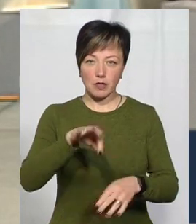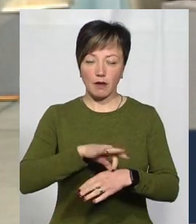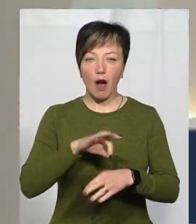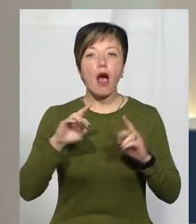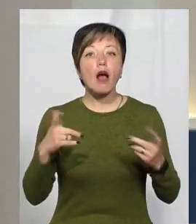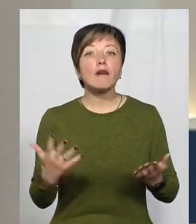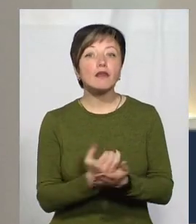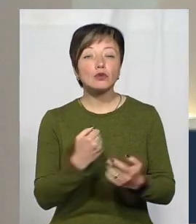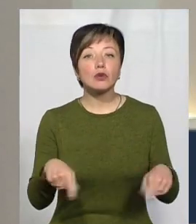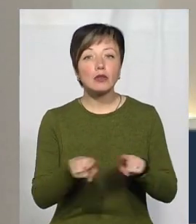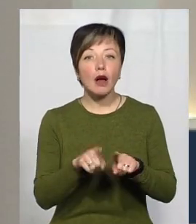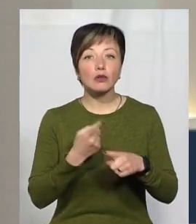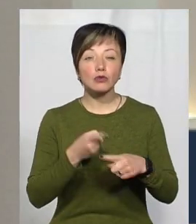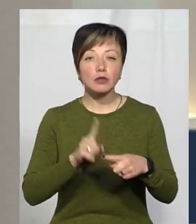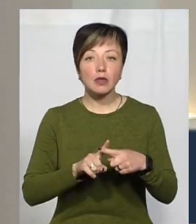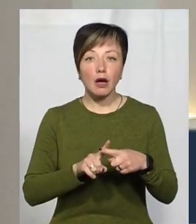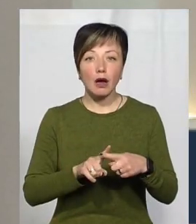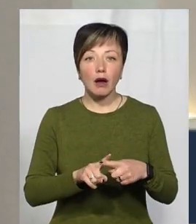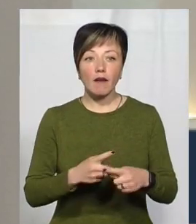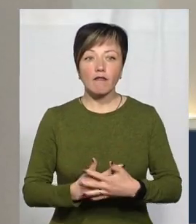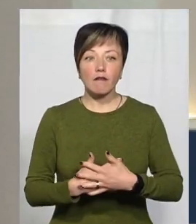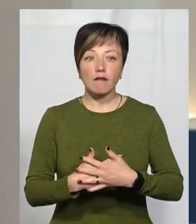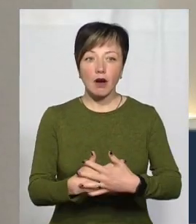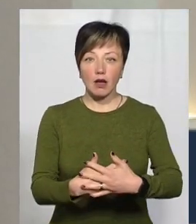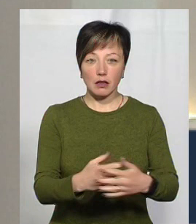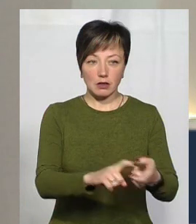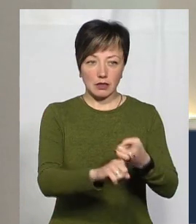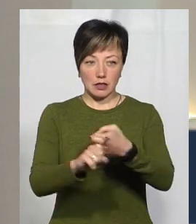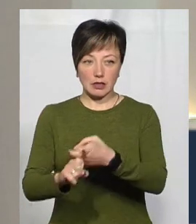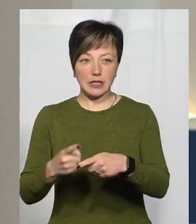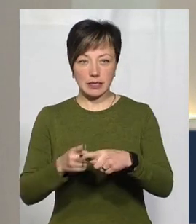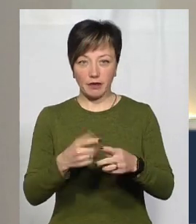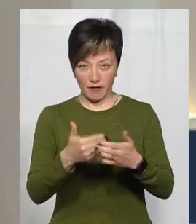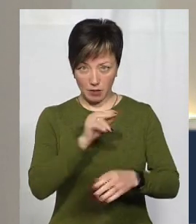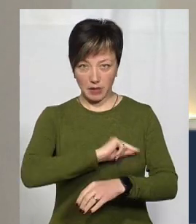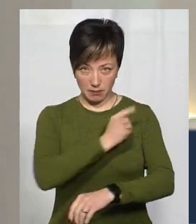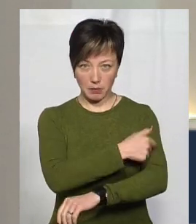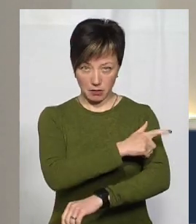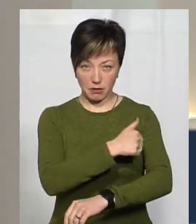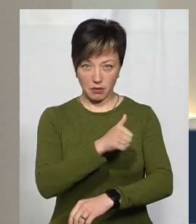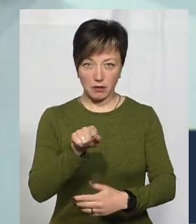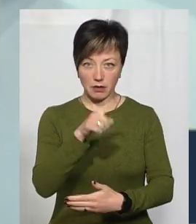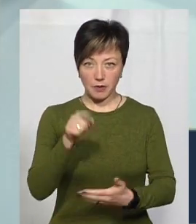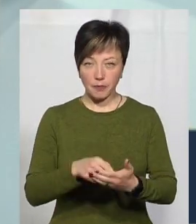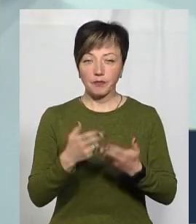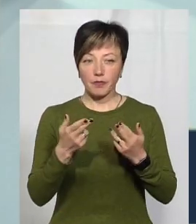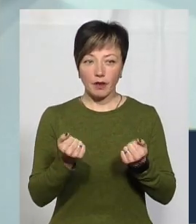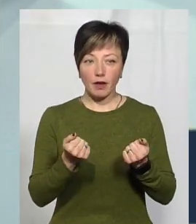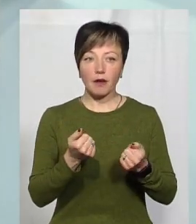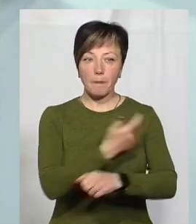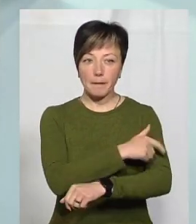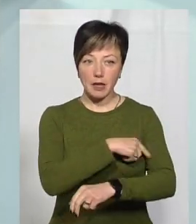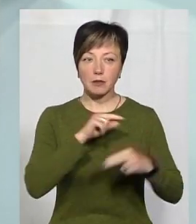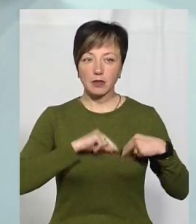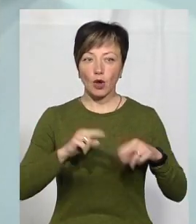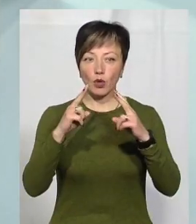А як вийшло так, що вагітна заразилася? Це від медпрацівника? Від медпрацівника